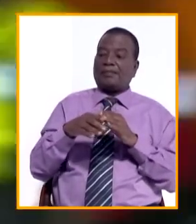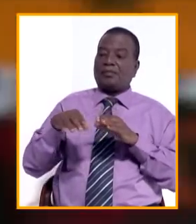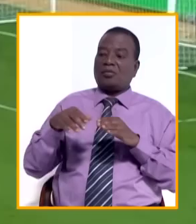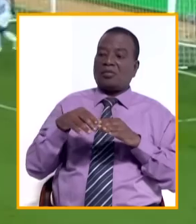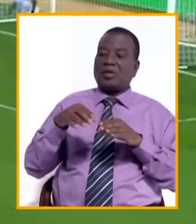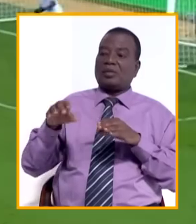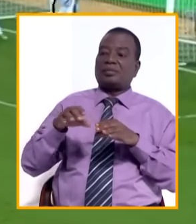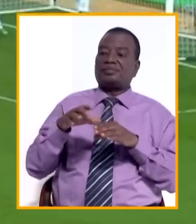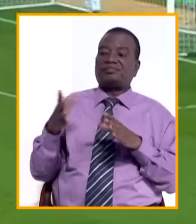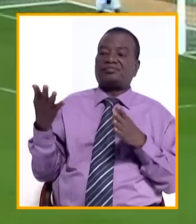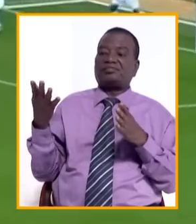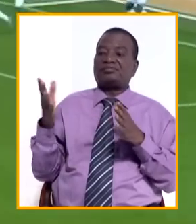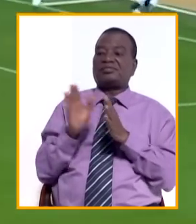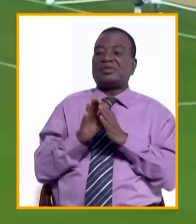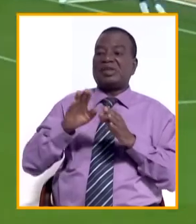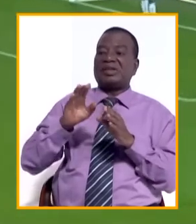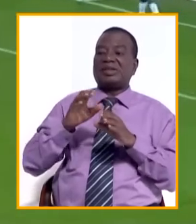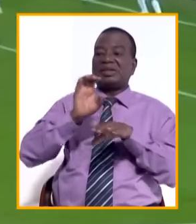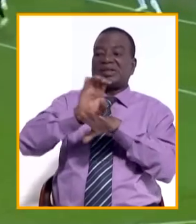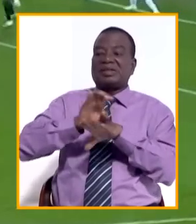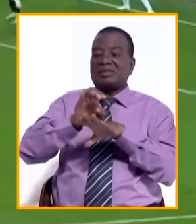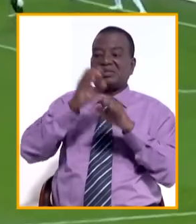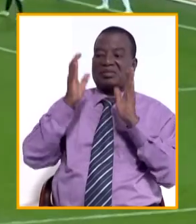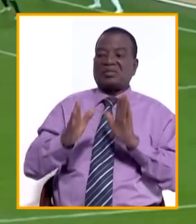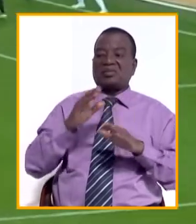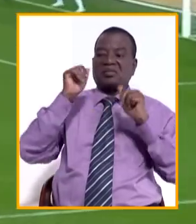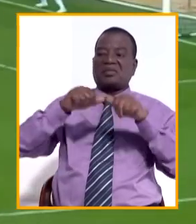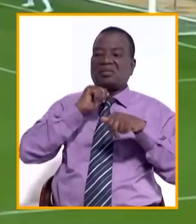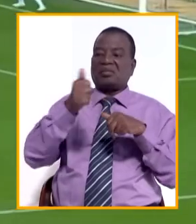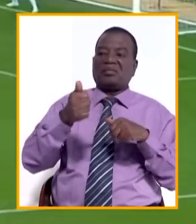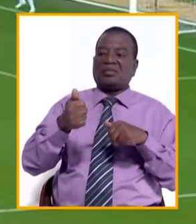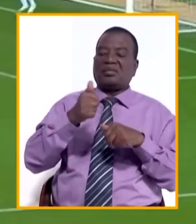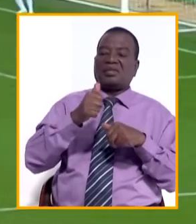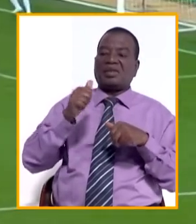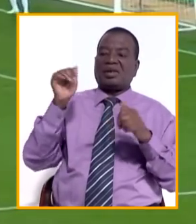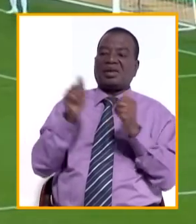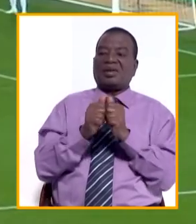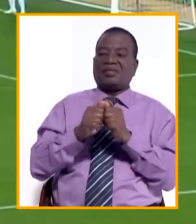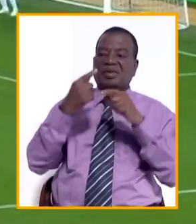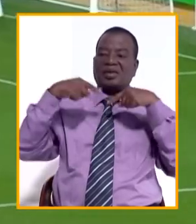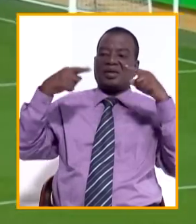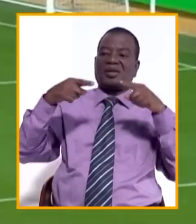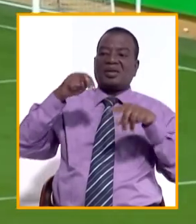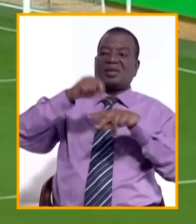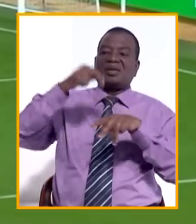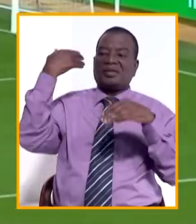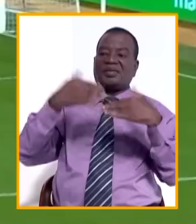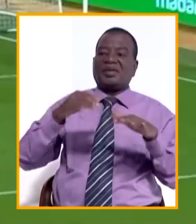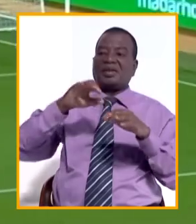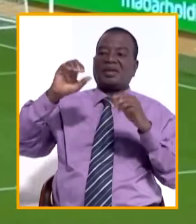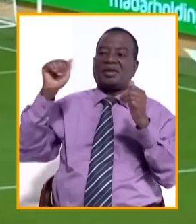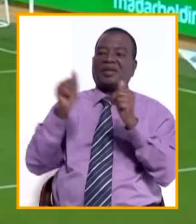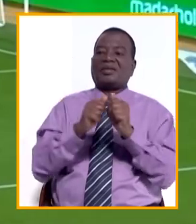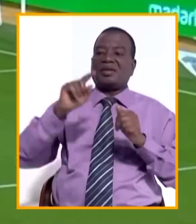Camerounais tentent de rétablir la parité, mais manque d'efficacité. Grâce à ce succès, le Niger termine premier du groupe E avec quatre points,